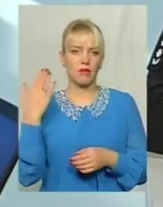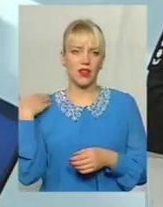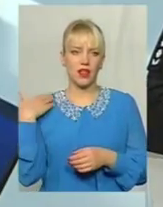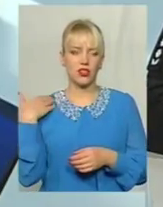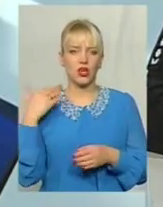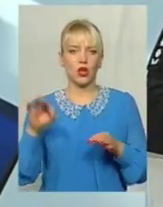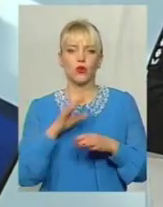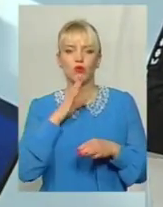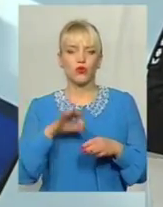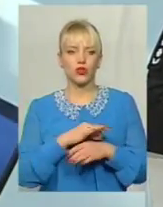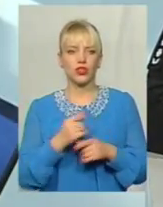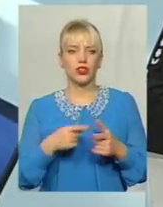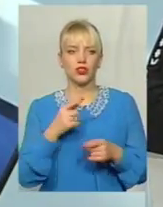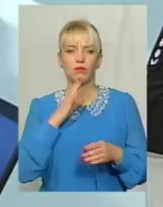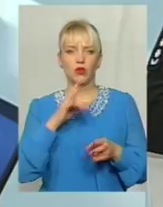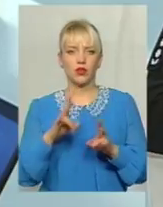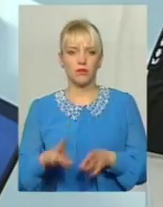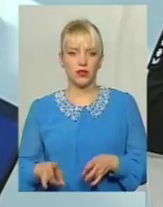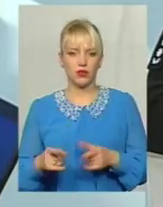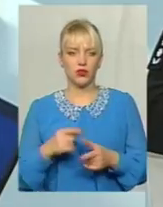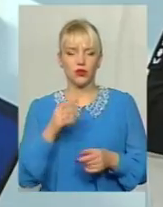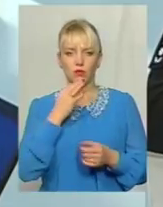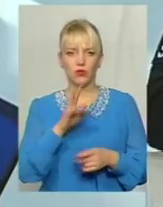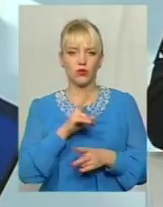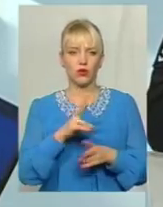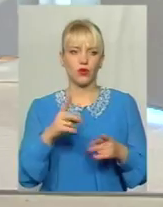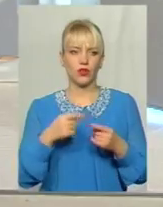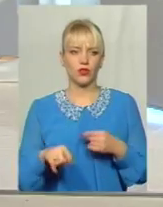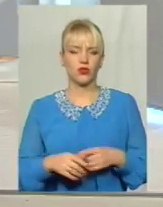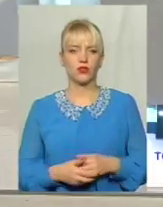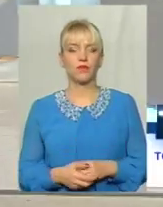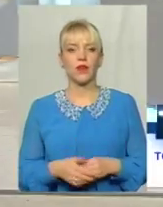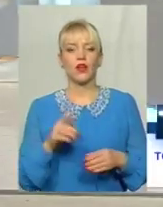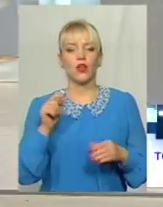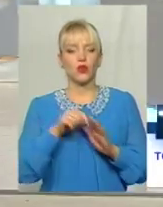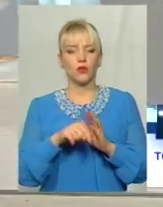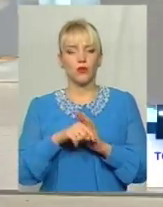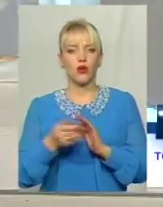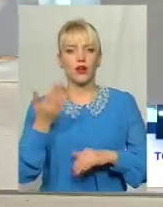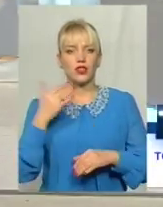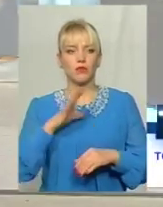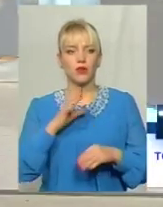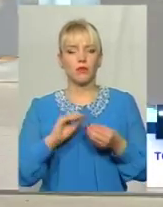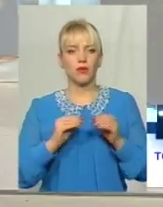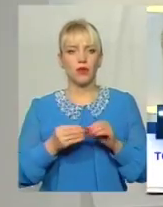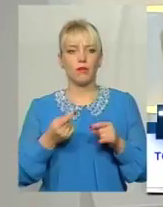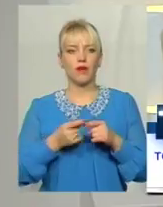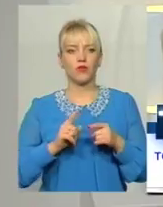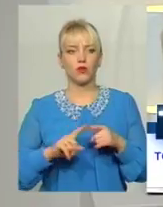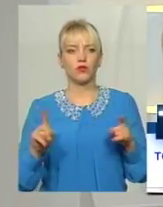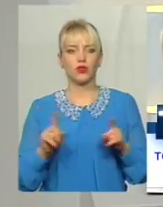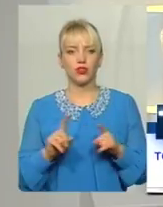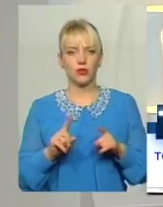чи потерпілої, чи будь-кого іншого Тобто раніше була проблема в тому, чи правильно я це розумію що